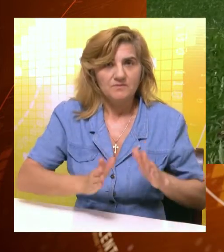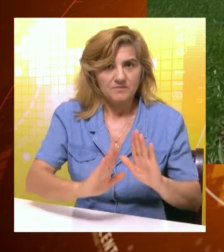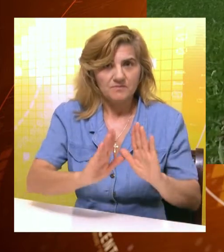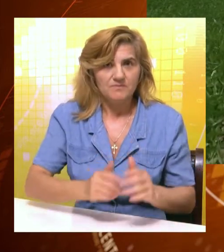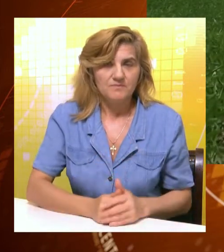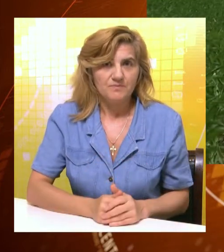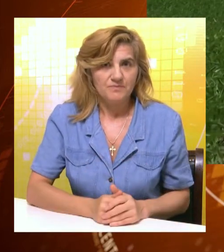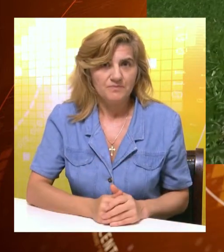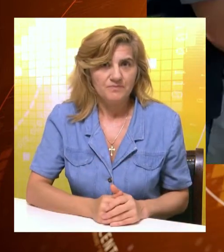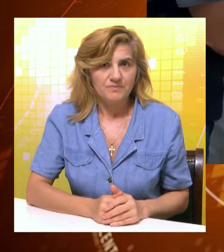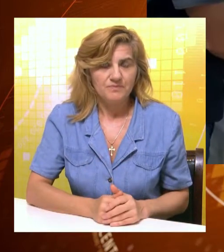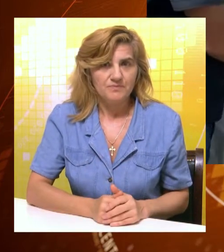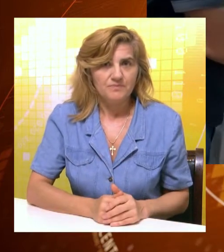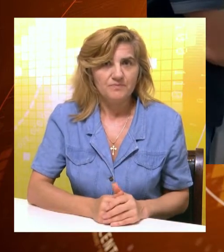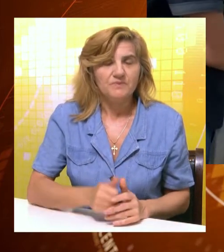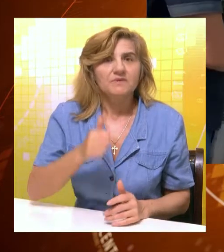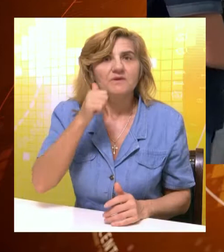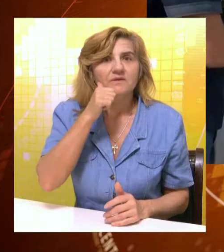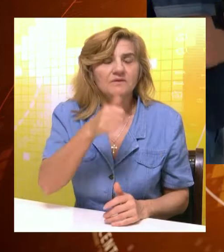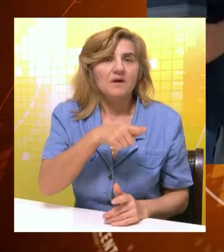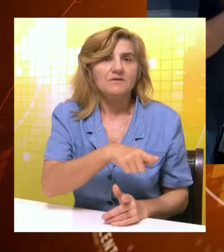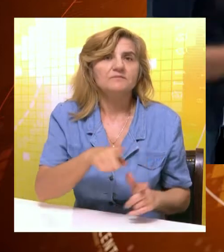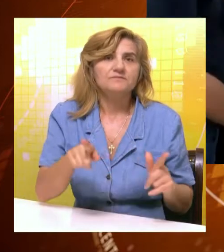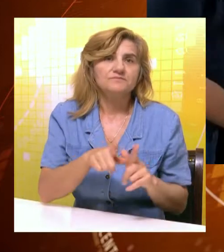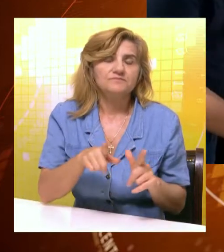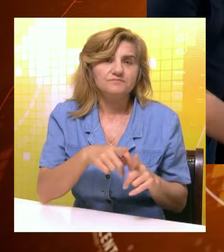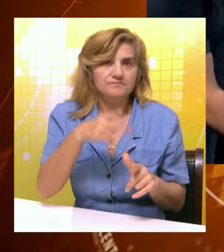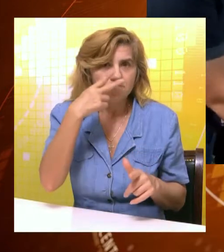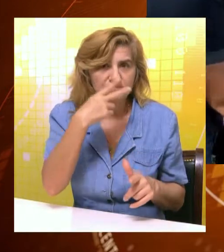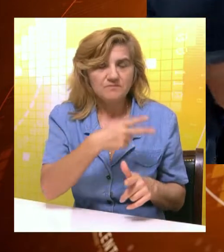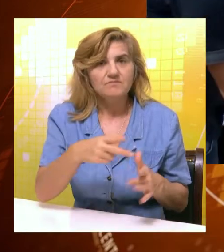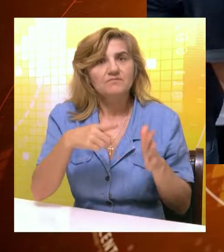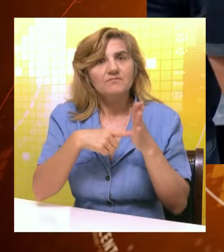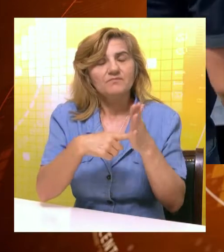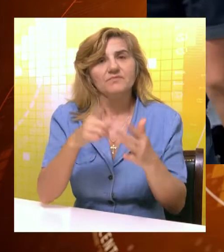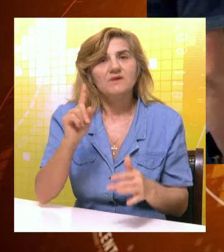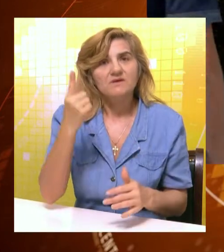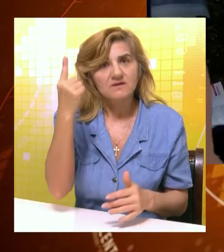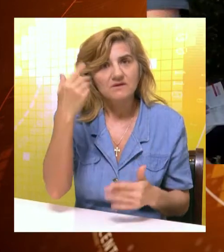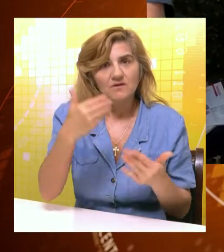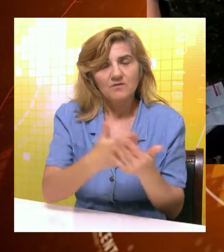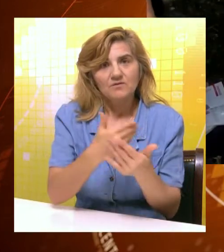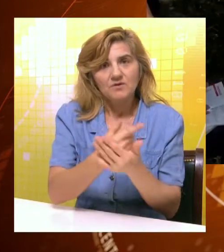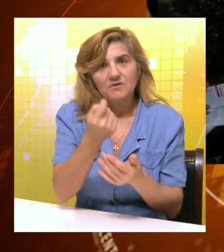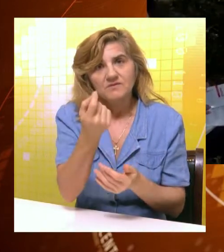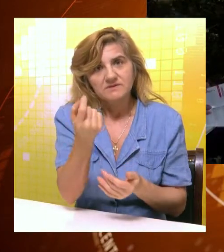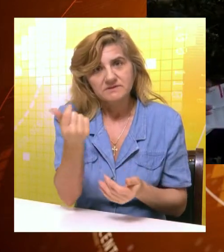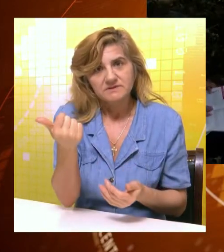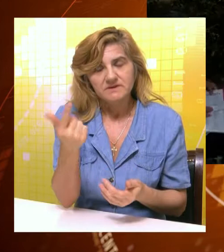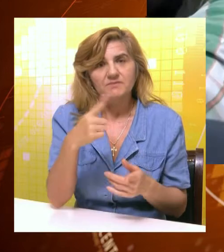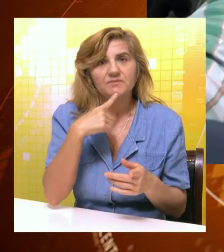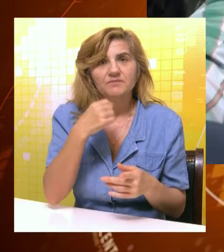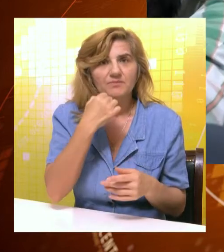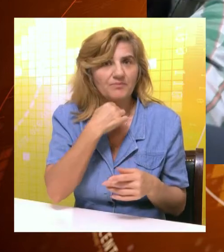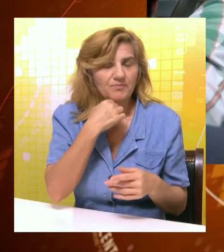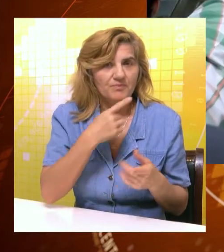kvalitet i na sve drugo. Dan polja kao tradicionalna manifestacija služi kako za prikazivanje rezultata novih sorti na tržištu, tako i za